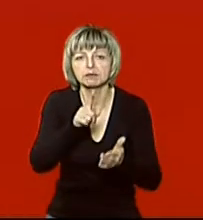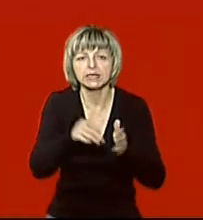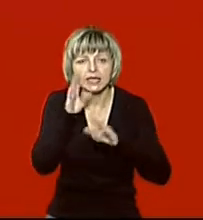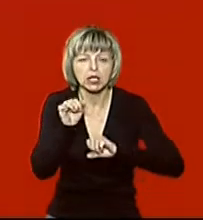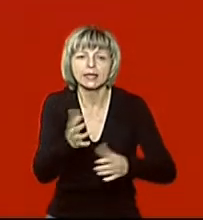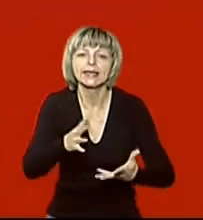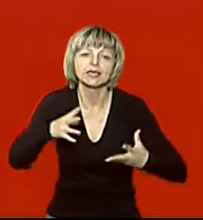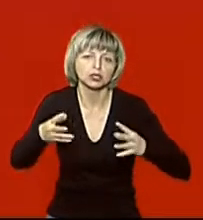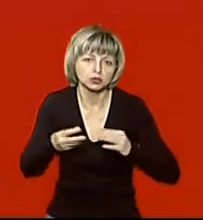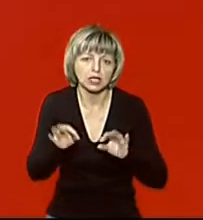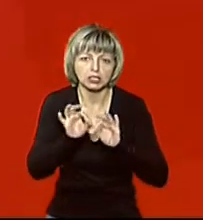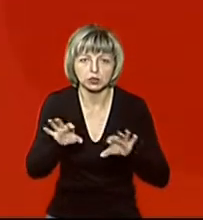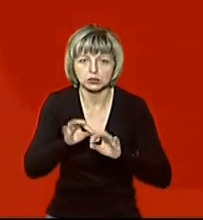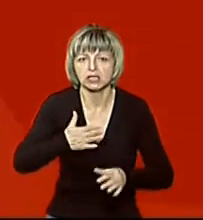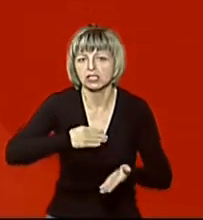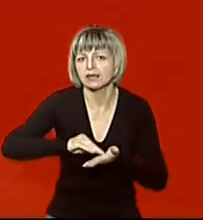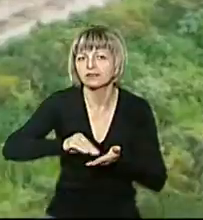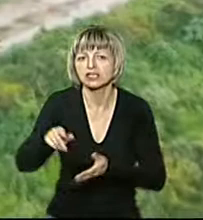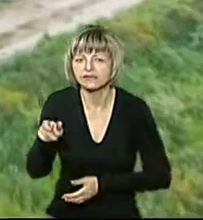результати, розкаже Ірина Сватула.